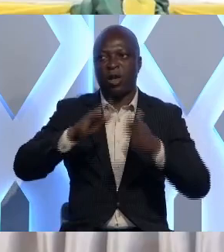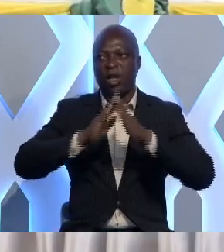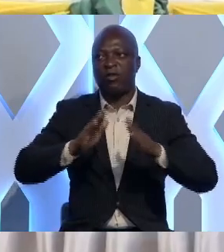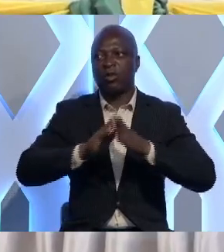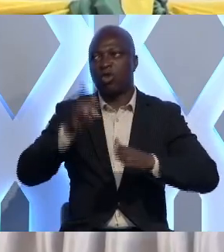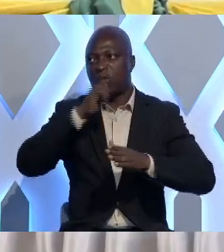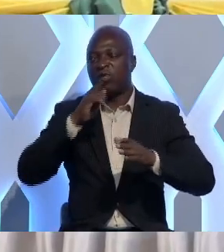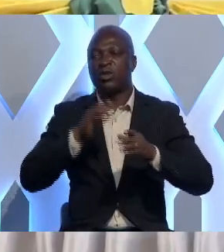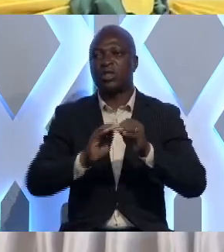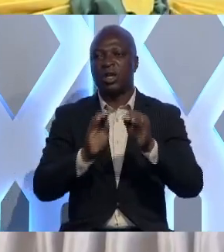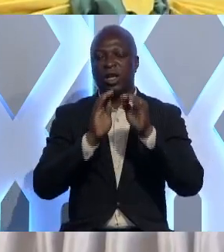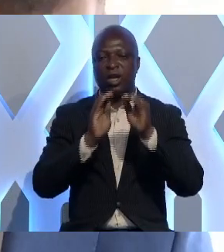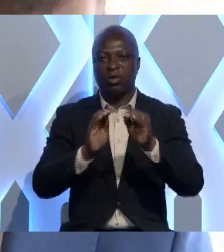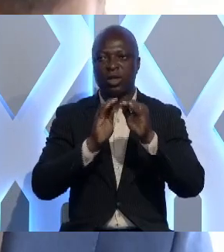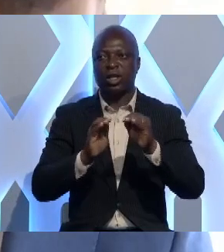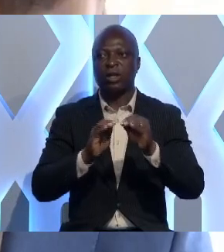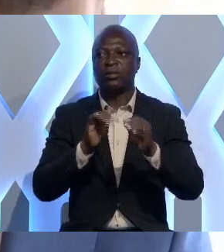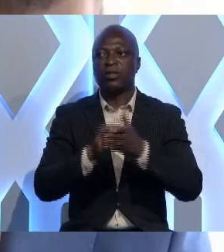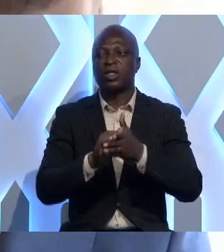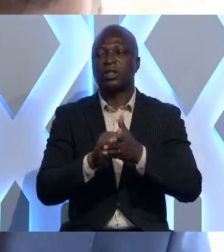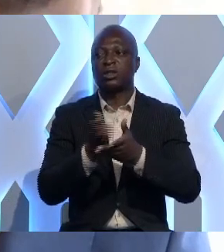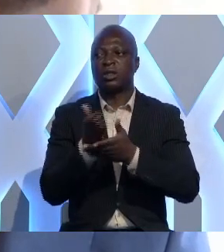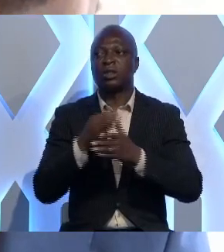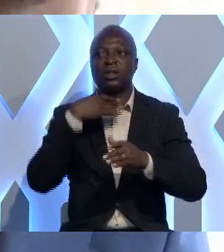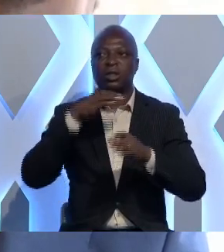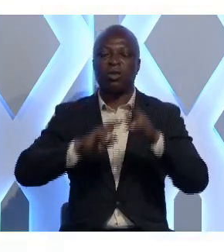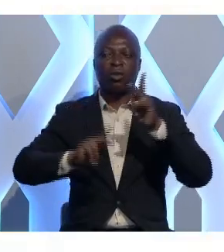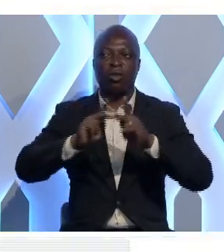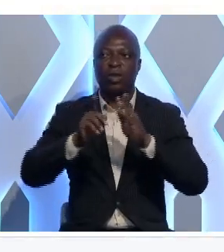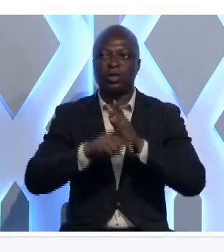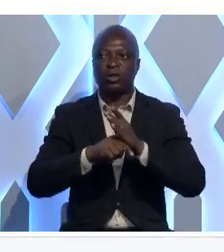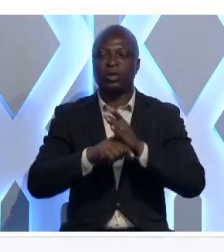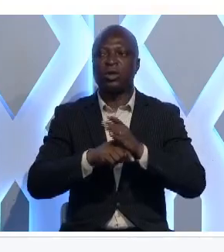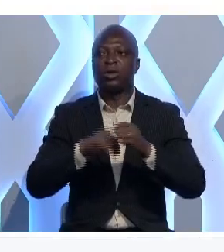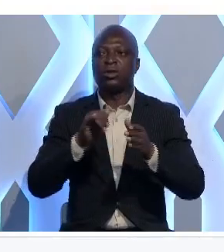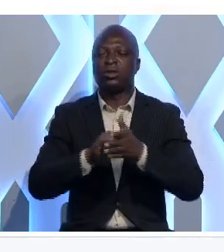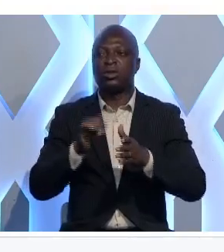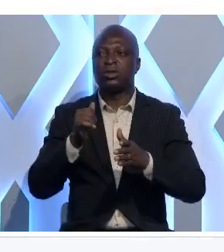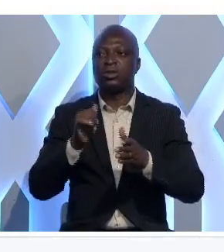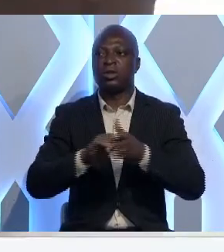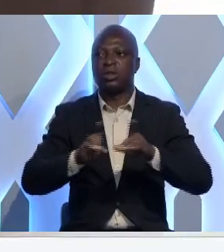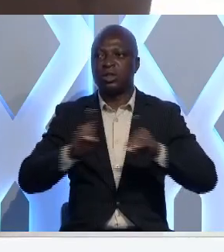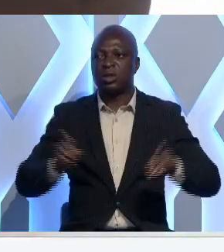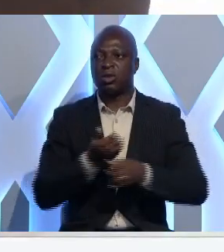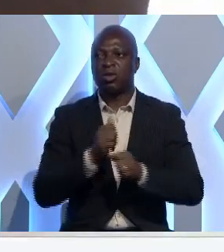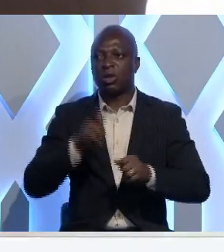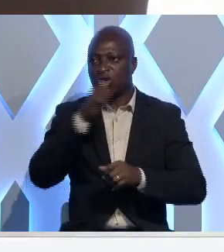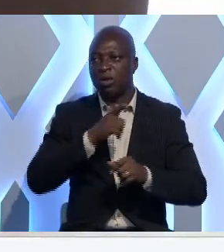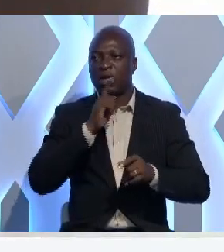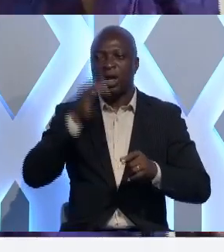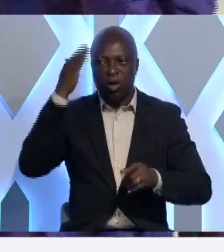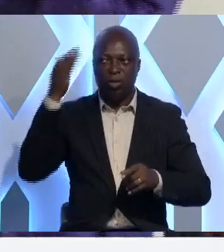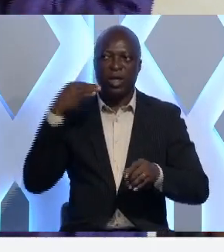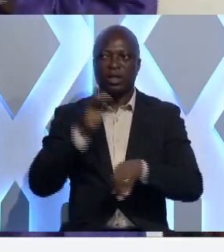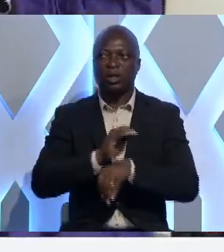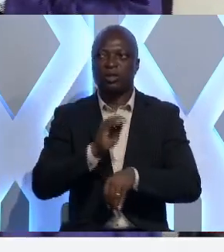Lomé veut inculquer la notion de tri des déchets aux populations. Le district autonome du Grand Lomé est le maître